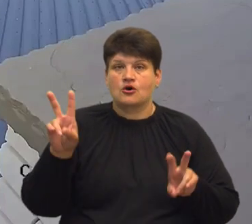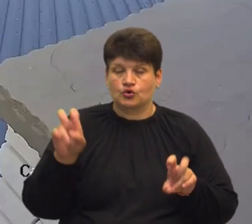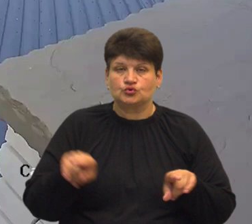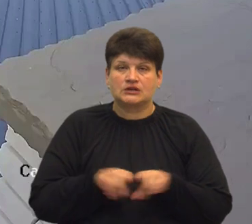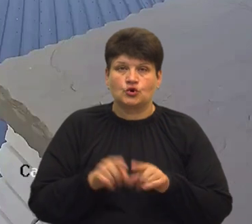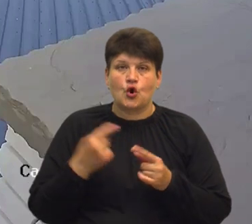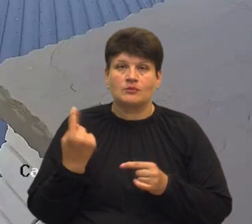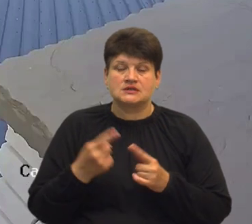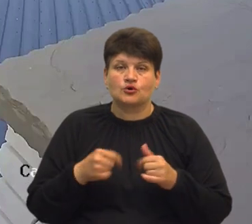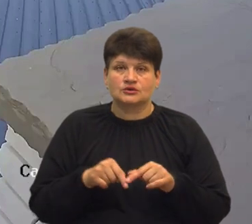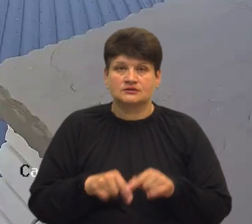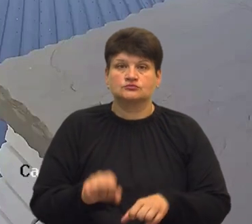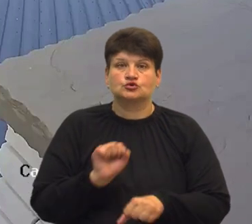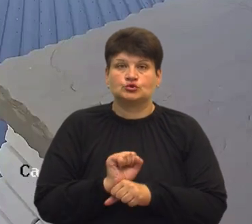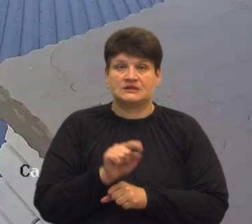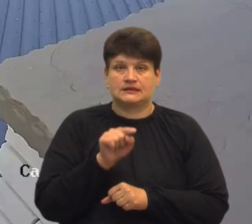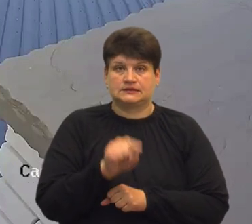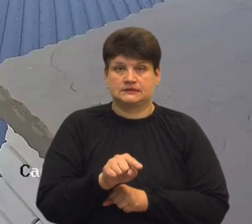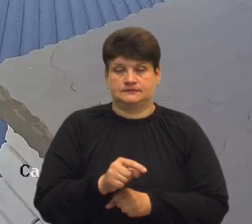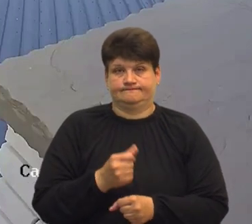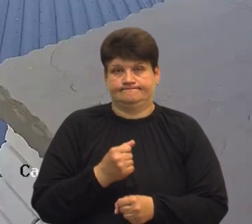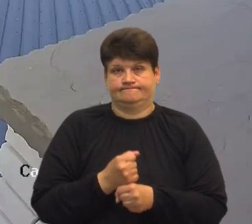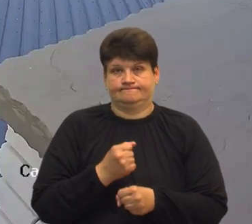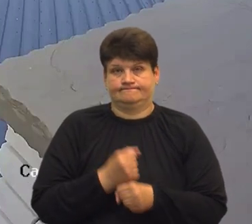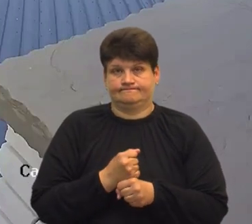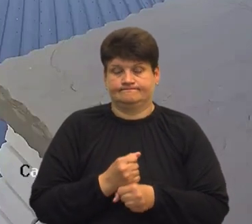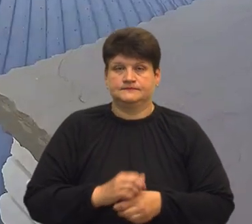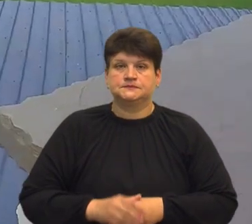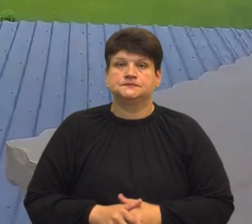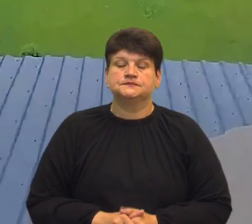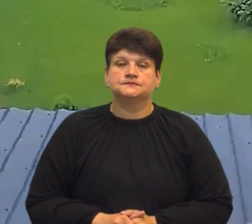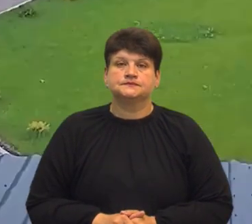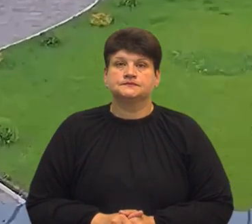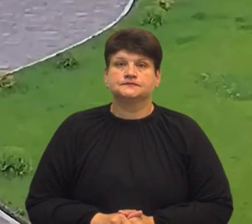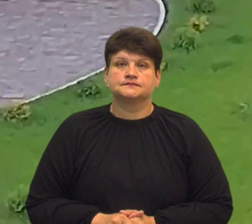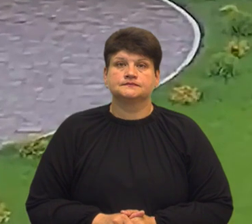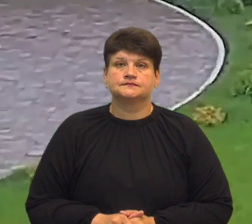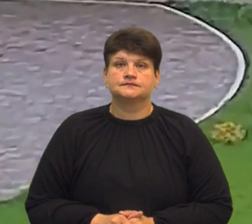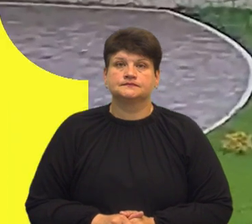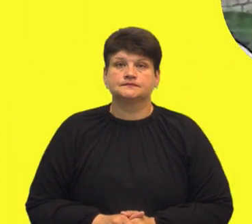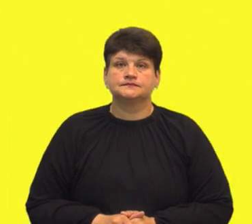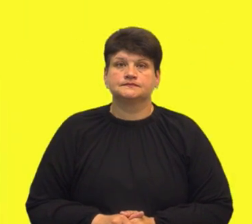достроково припинила її повноваження, розповіла голова партії «Слуга народу» Олена Шуляк.